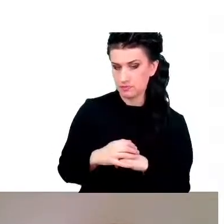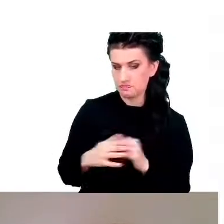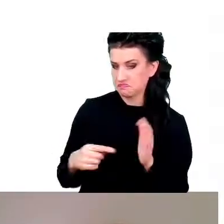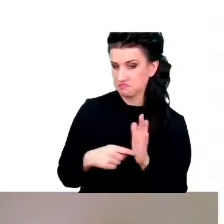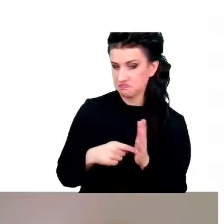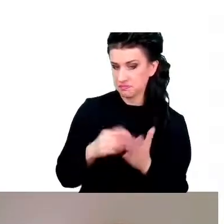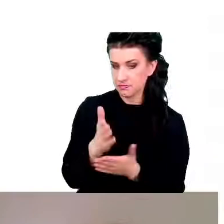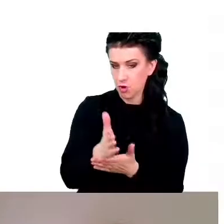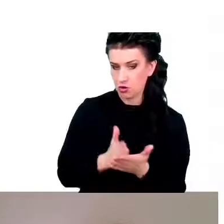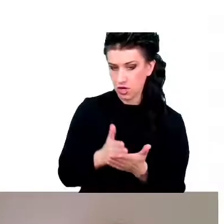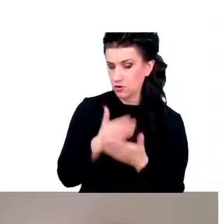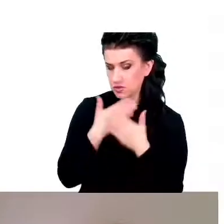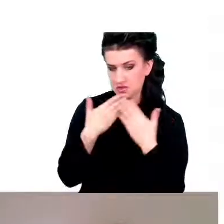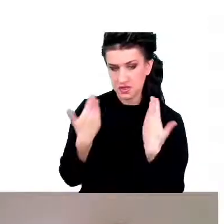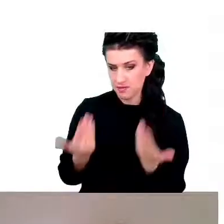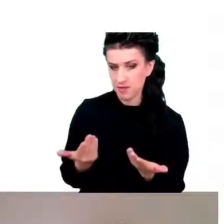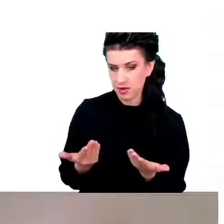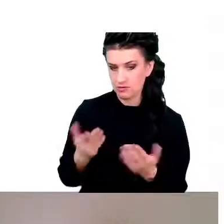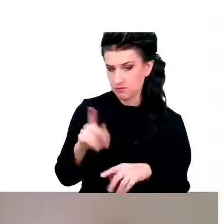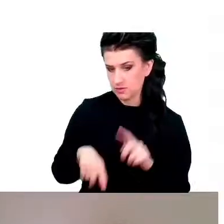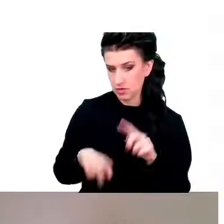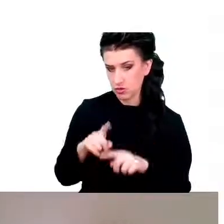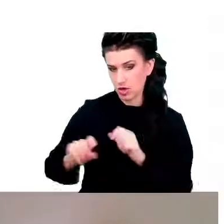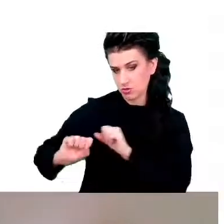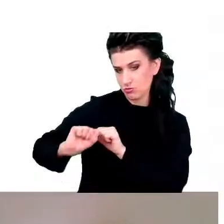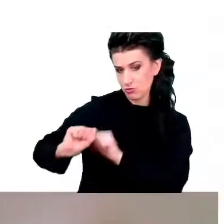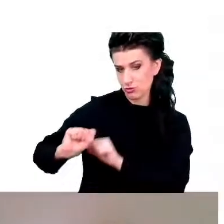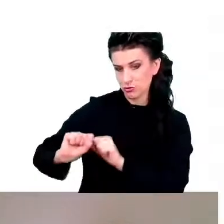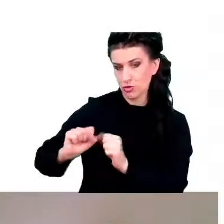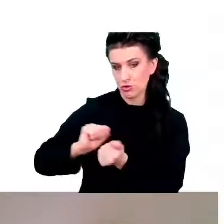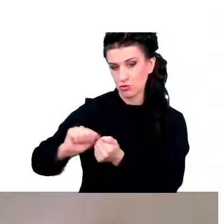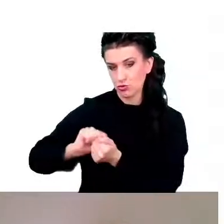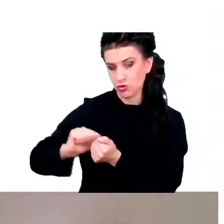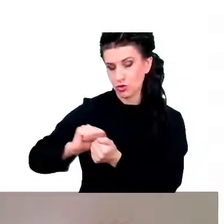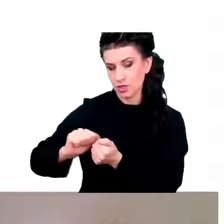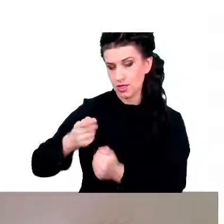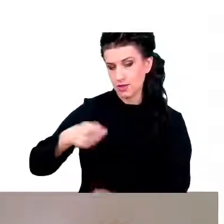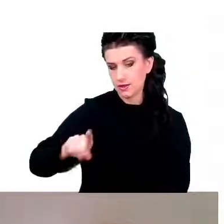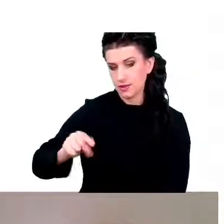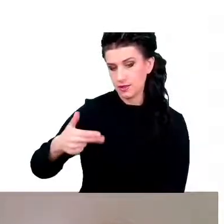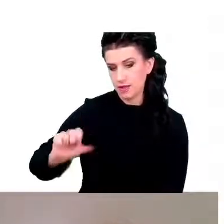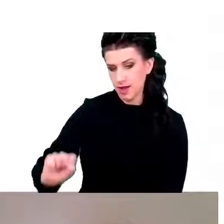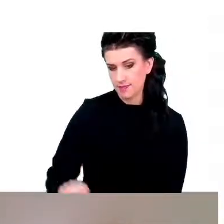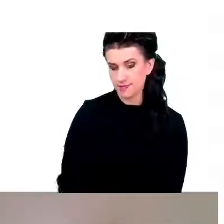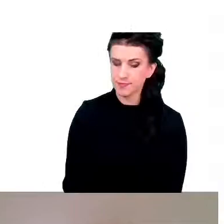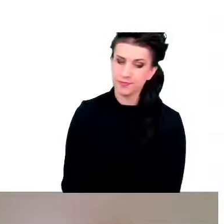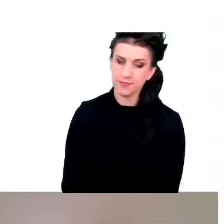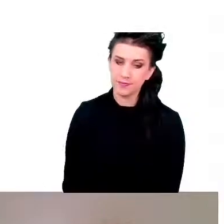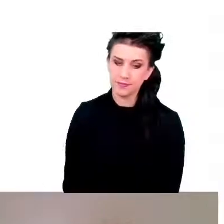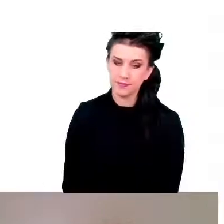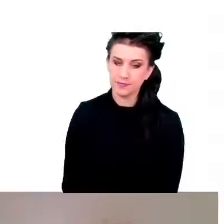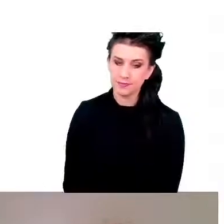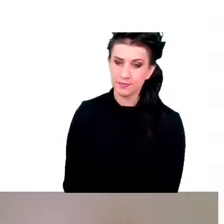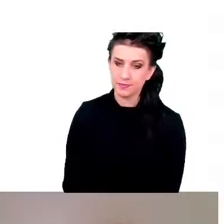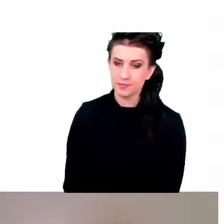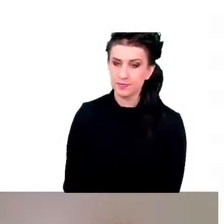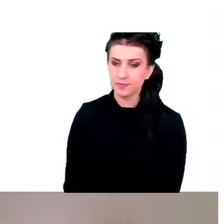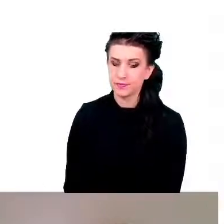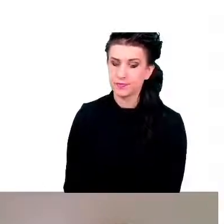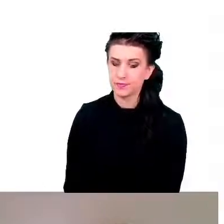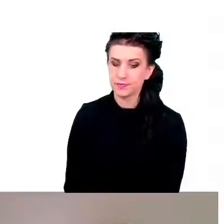Naturalnie są bardzo odporne na uszkodzenia DNA i dlatego